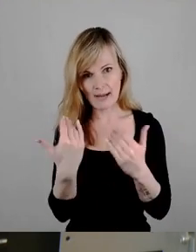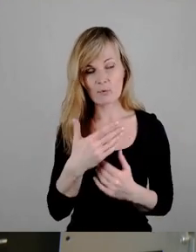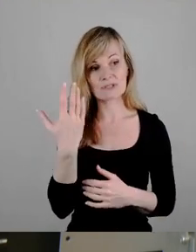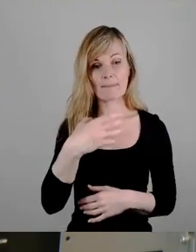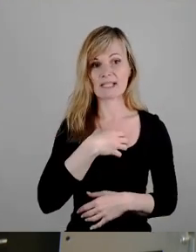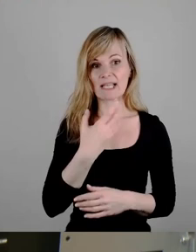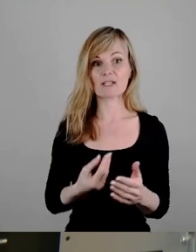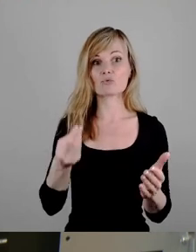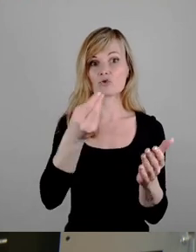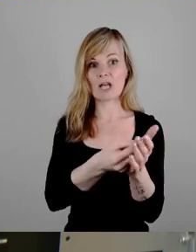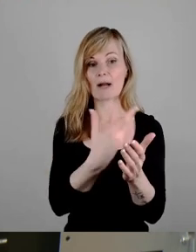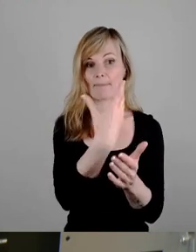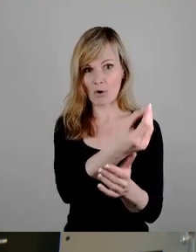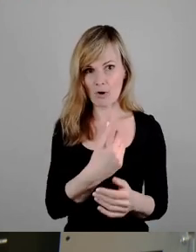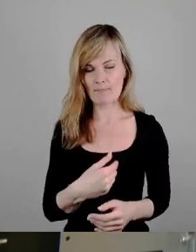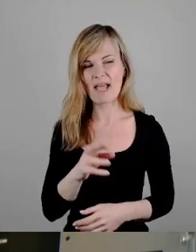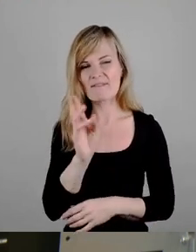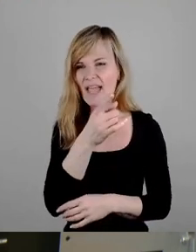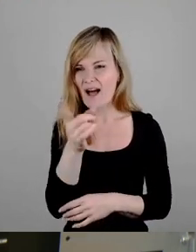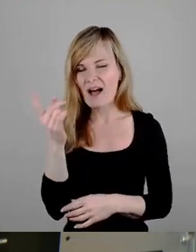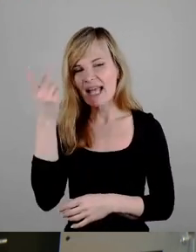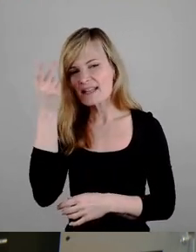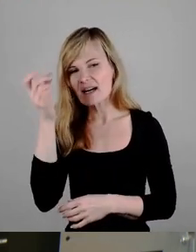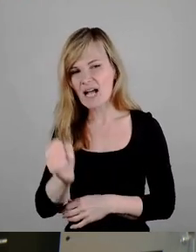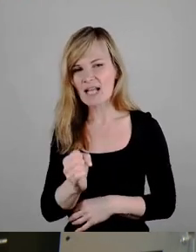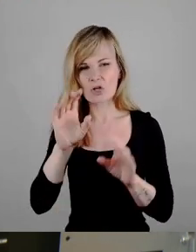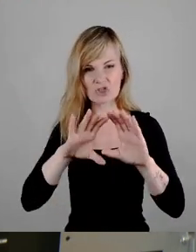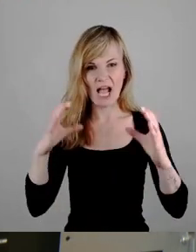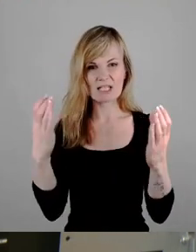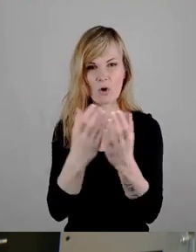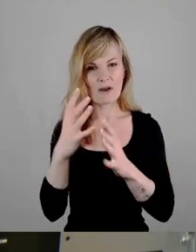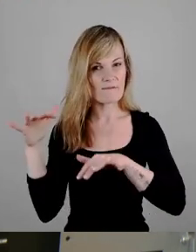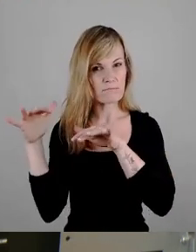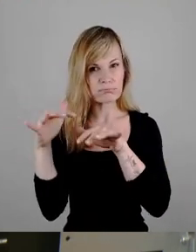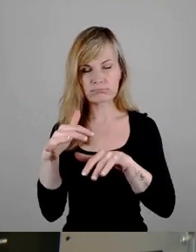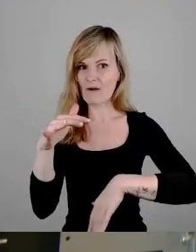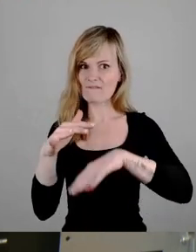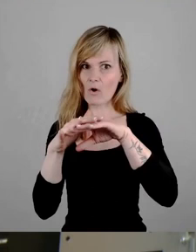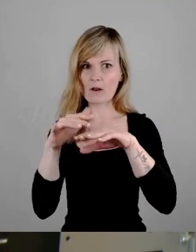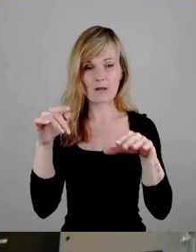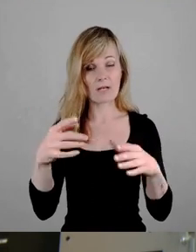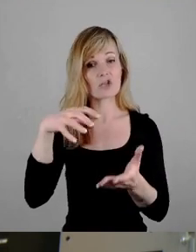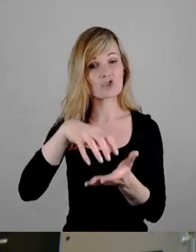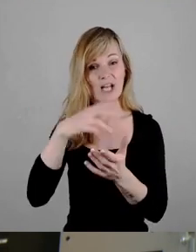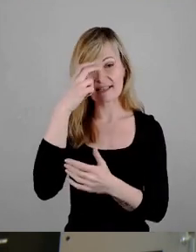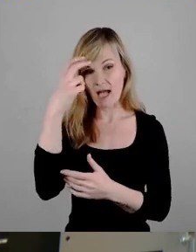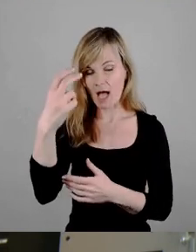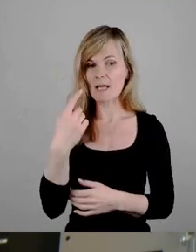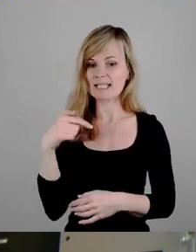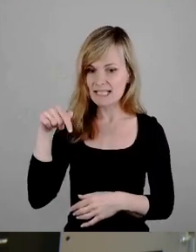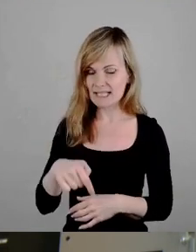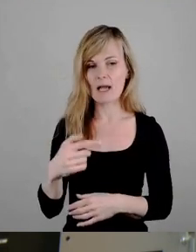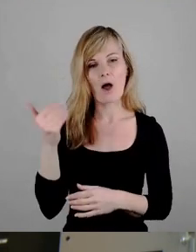wer sich da eventuell noch erinnern kann, waren volle Stadien. Wir haben hier im Stadtrat öfters über die Stärkung des